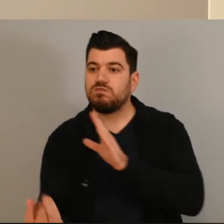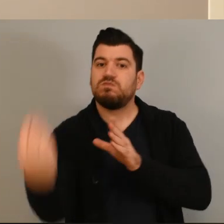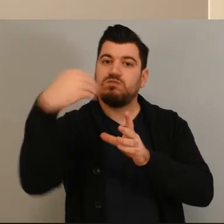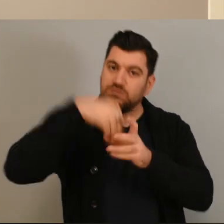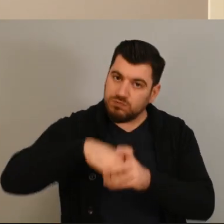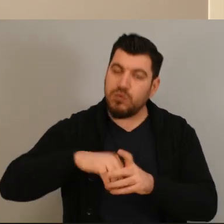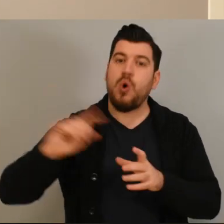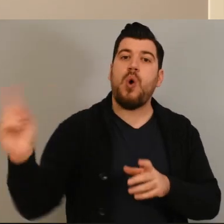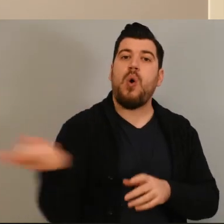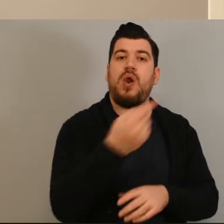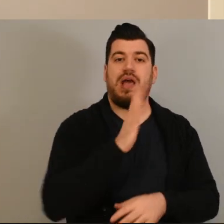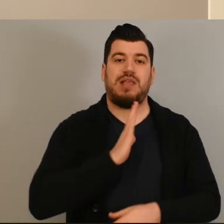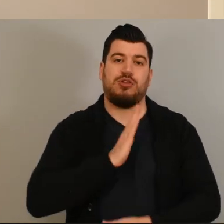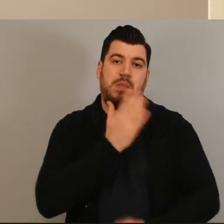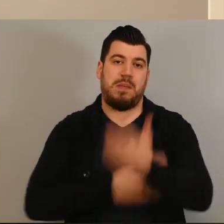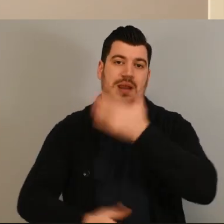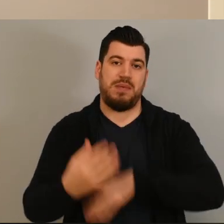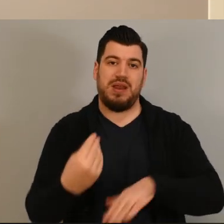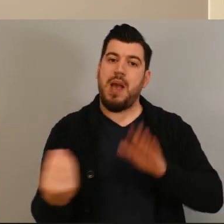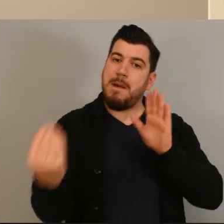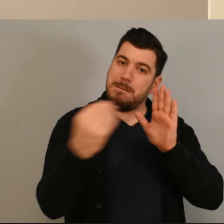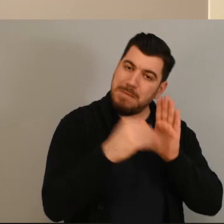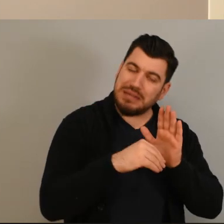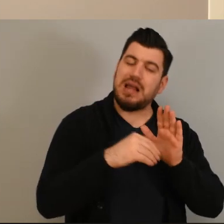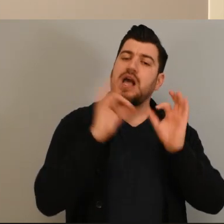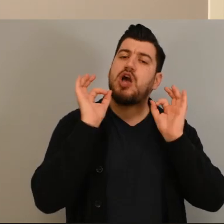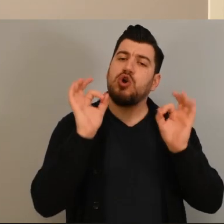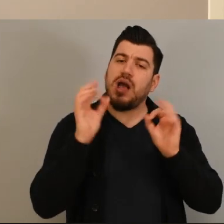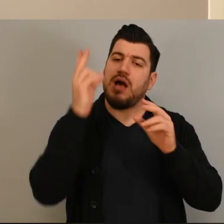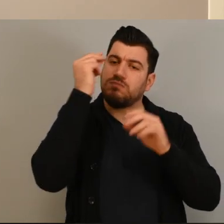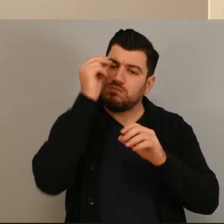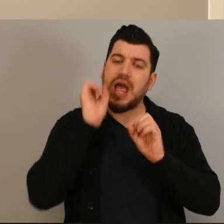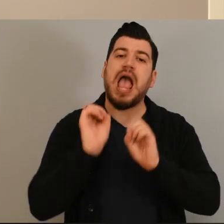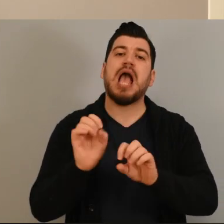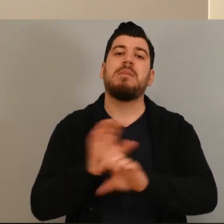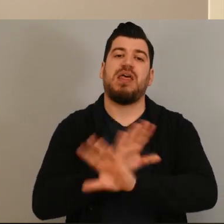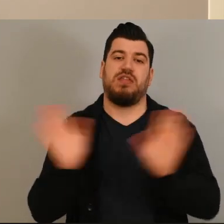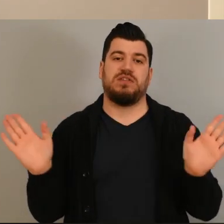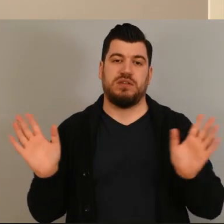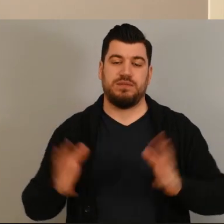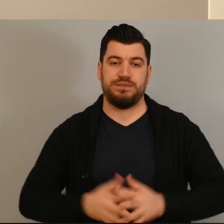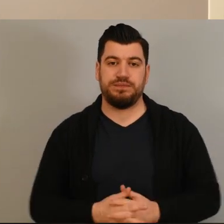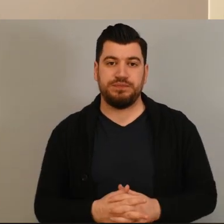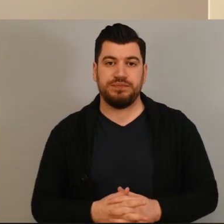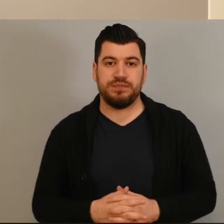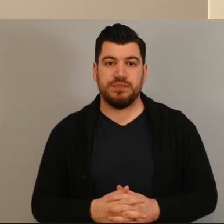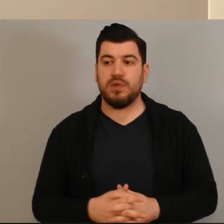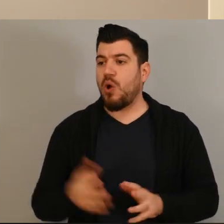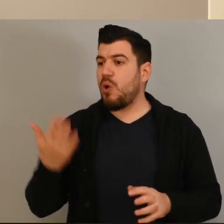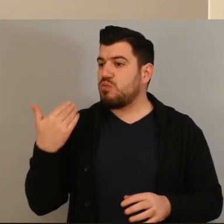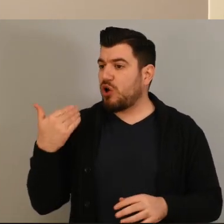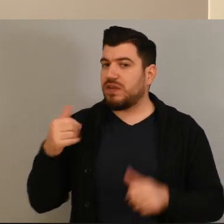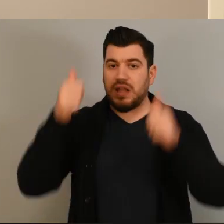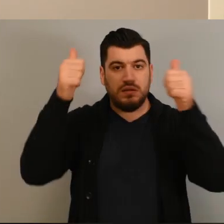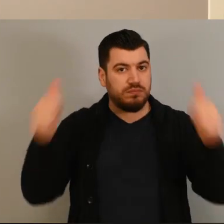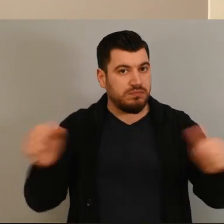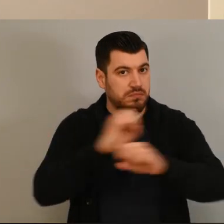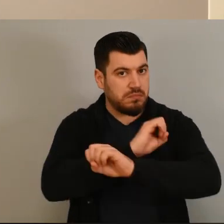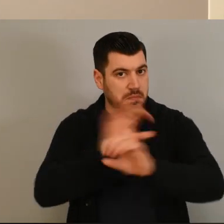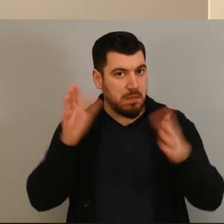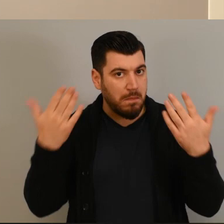αγκαλιάσουν και να συμπεριλάβουν ενεργά στα προγράμματα σπουδών και στις διαδικασίες σπουδών τους φοιτητές με αναπηρία.